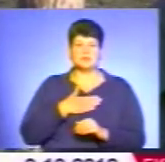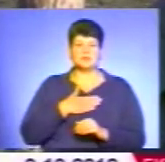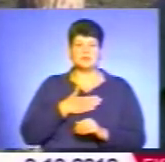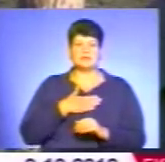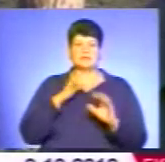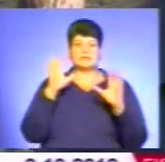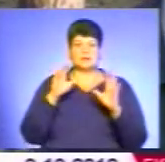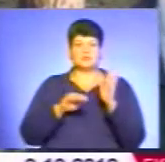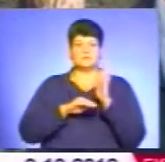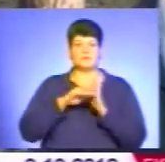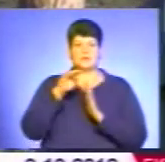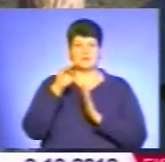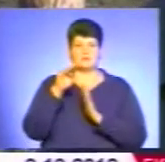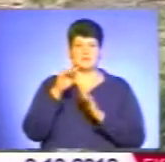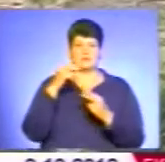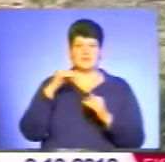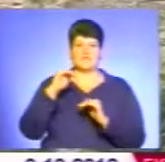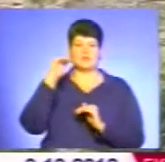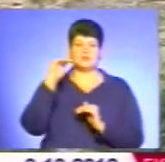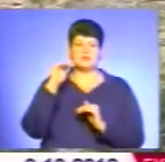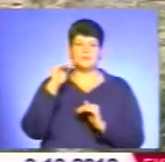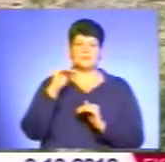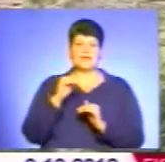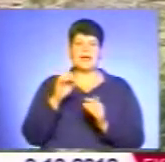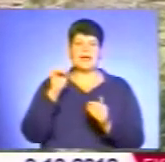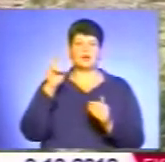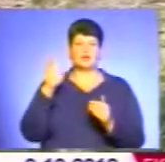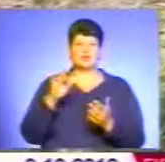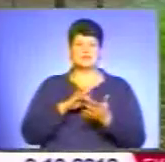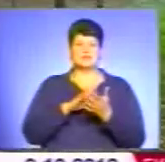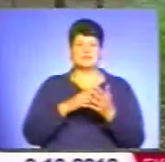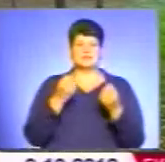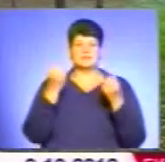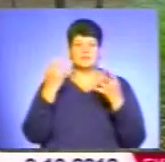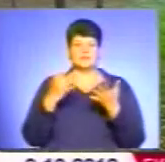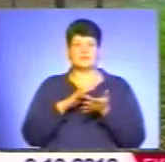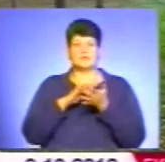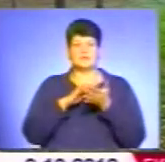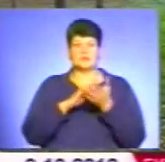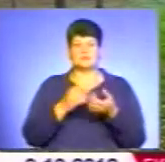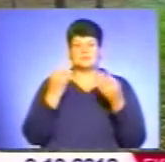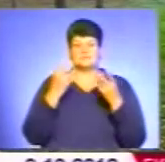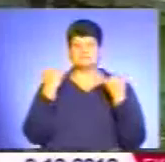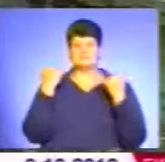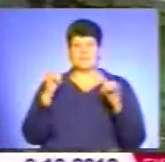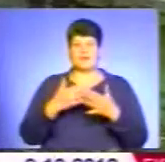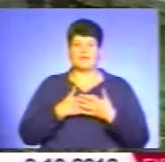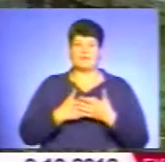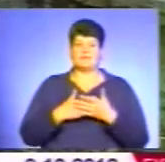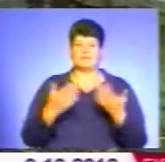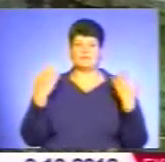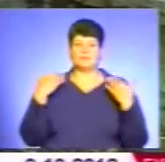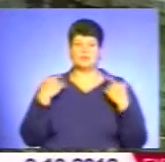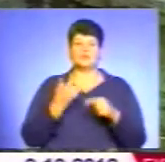статус, рівень підніметься на вищий рівень. Екологічний туризм – це щось середнє між звичайним походом і екстремальним активним відпочинком.